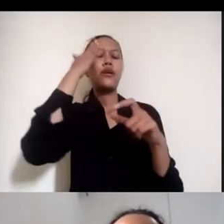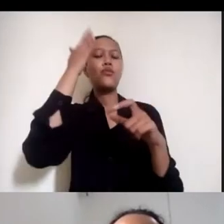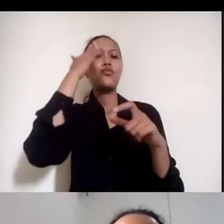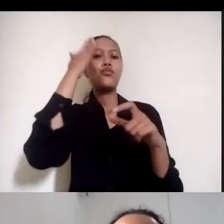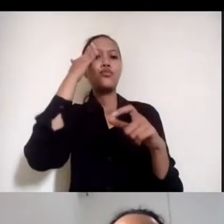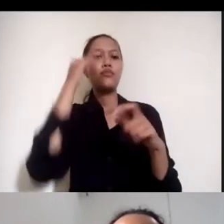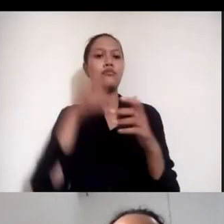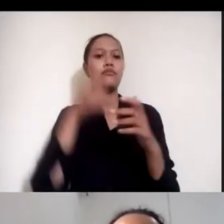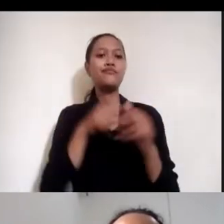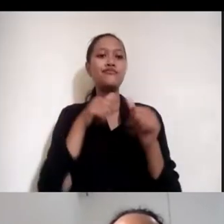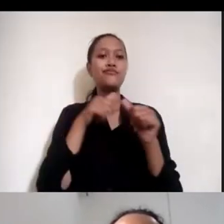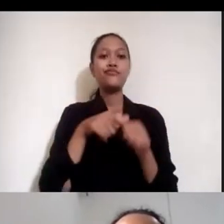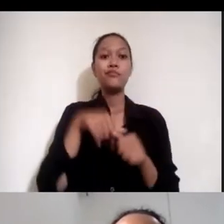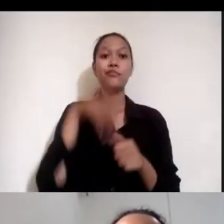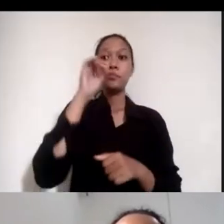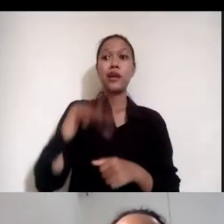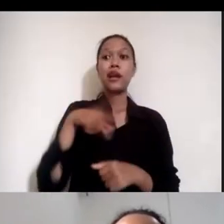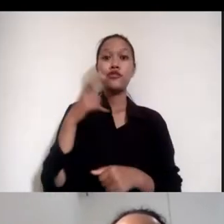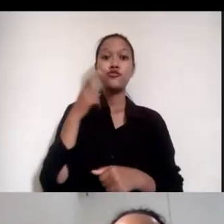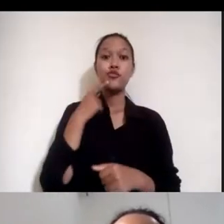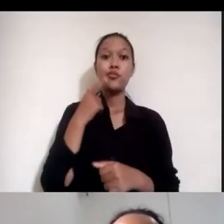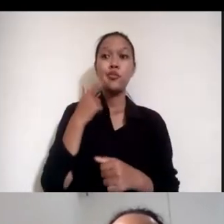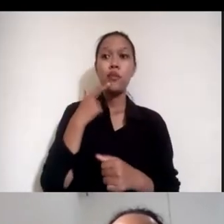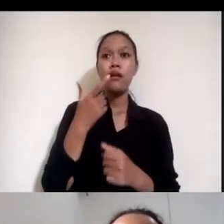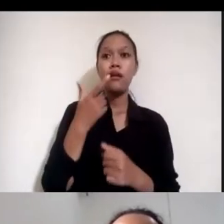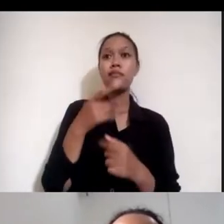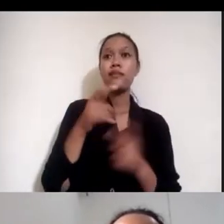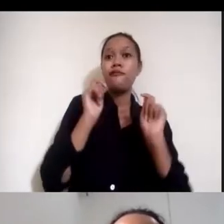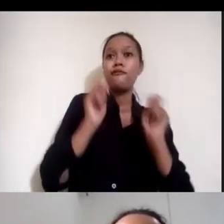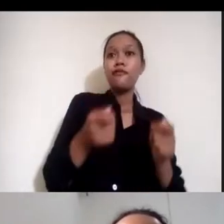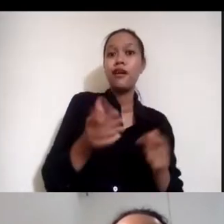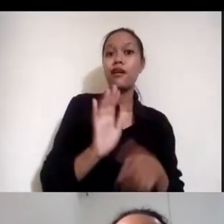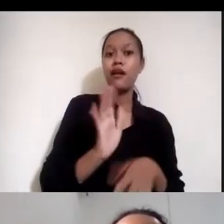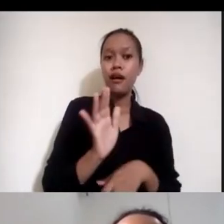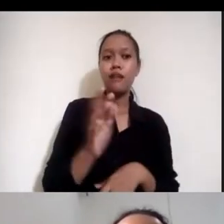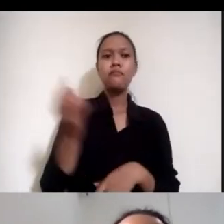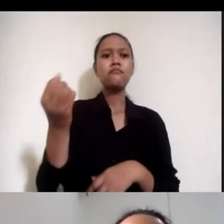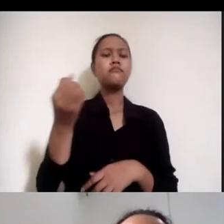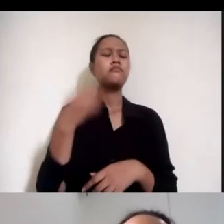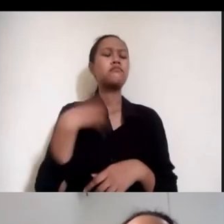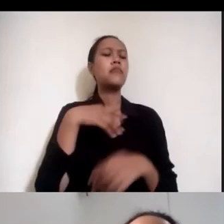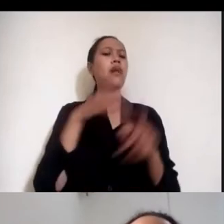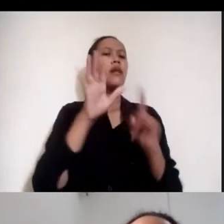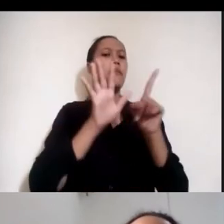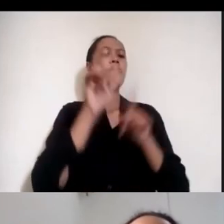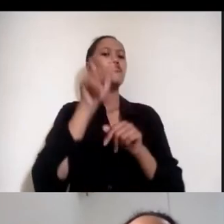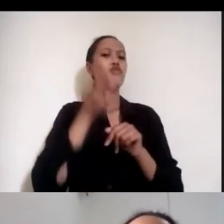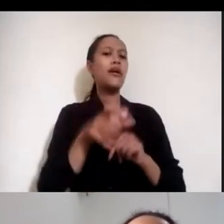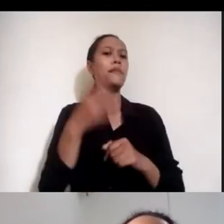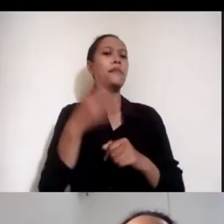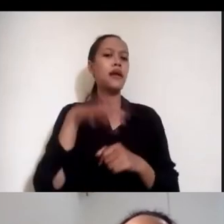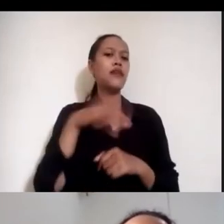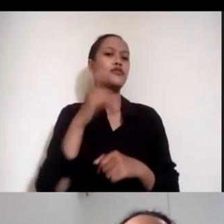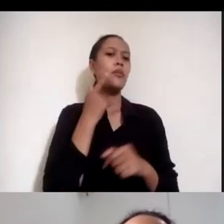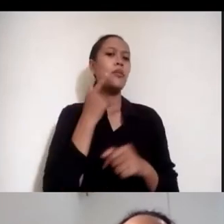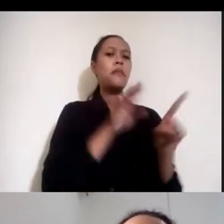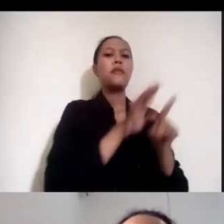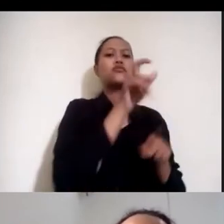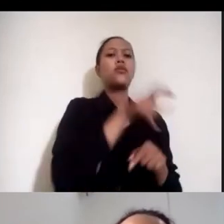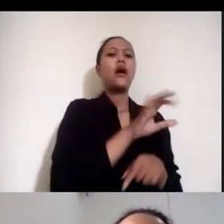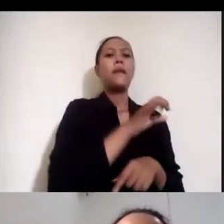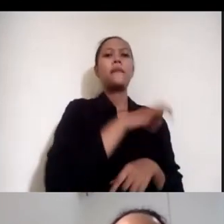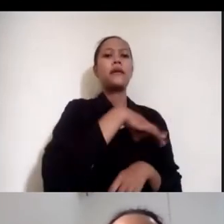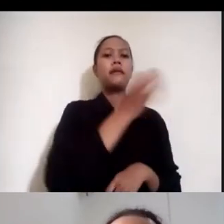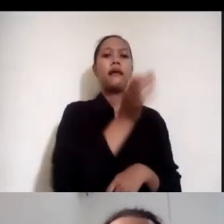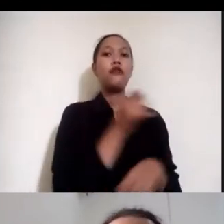mencoba mengakses? Yang mencoba mengakses itu ada 15 14 itu tidak mengakses. Kemudian berapa banyak